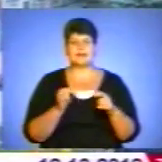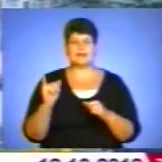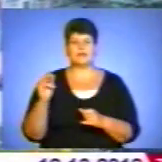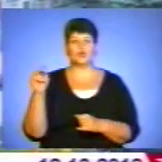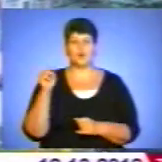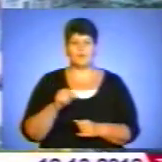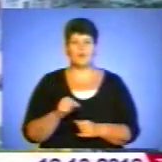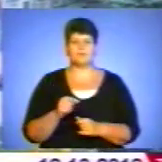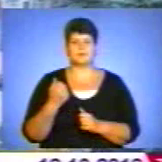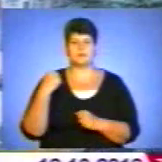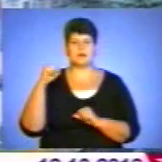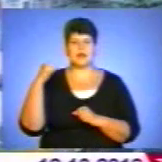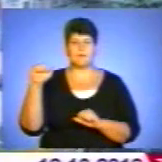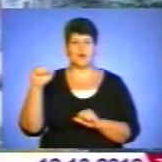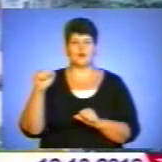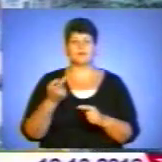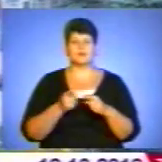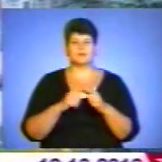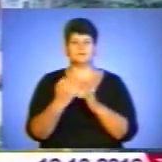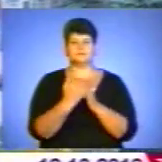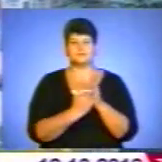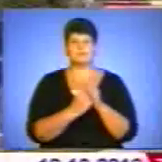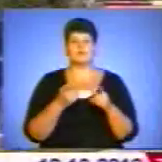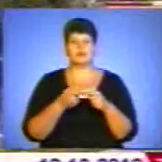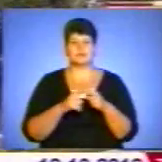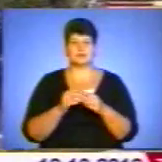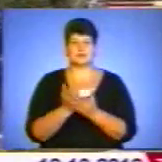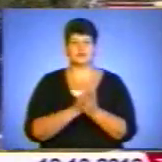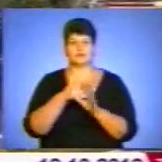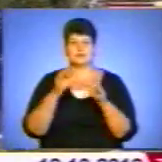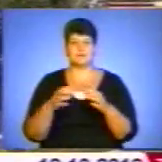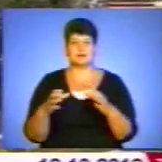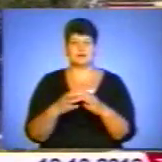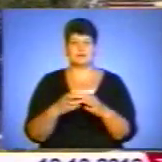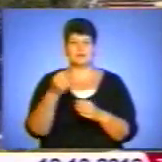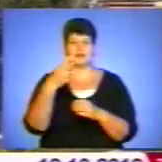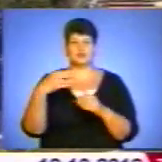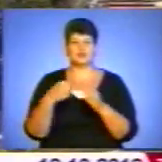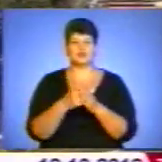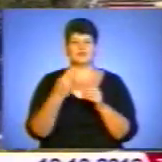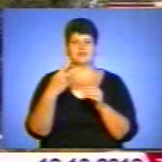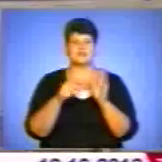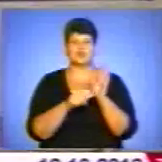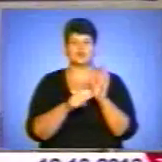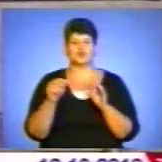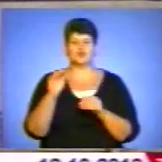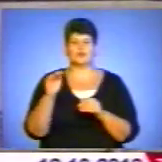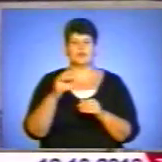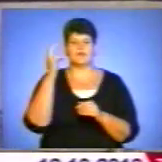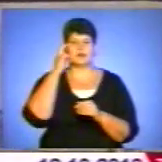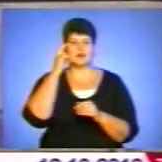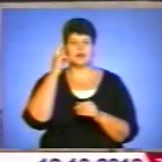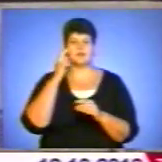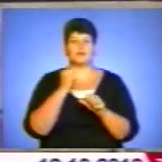Тому перемога в тактичній номінації – це заслуга всієї батареї. З 15 по 26 жовтня під Києвом проводять